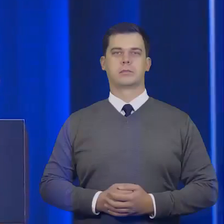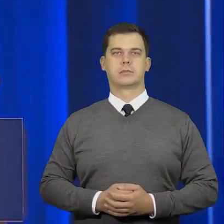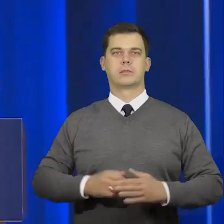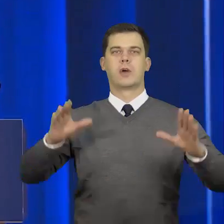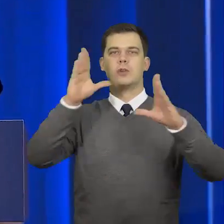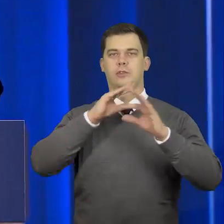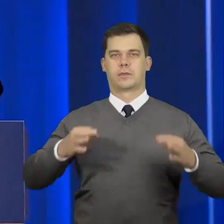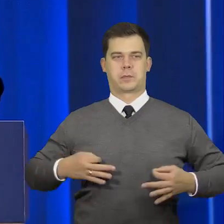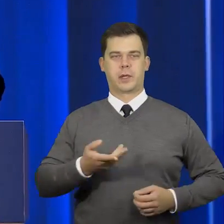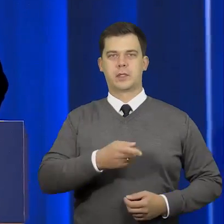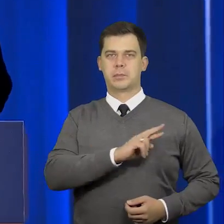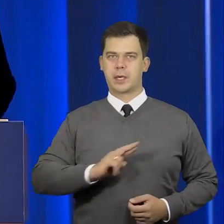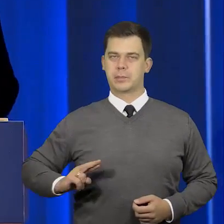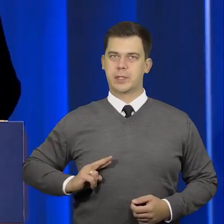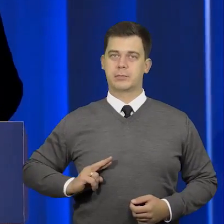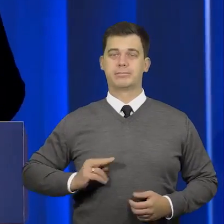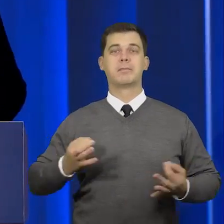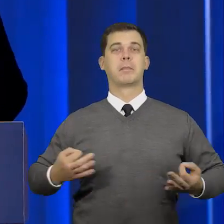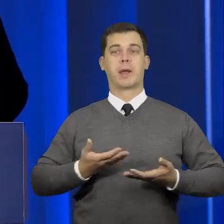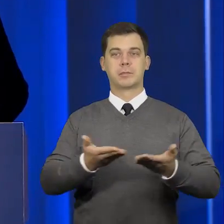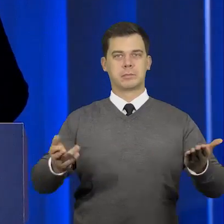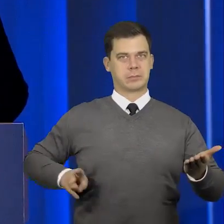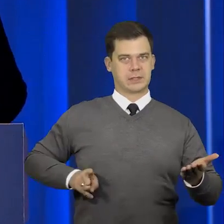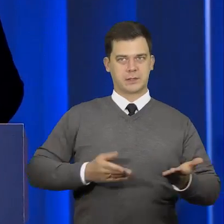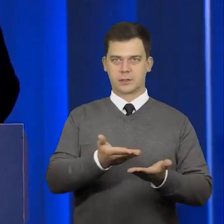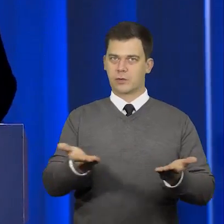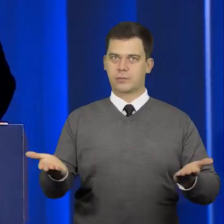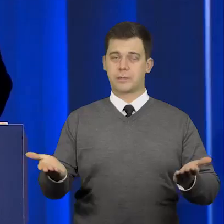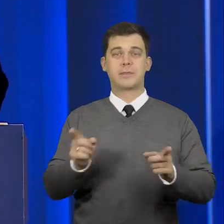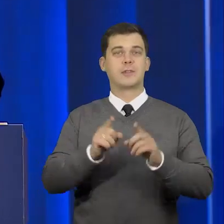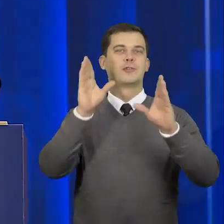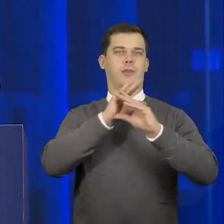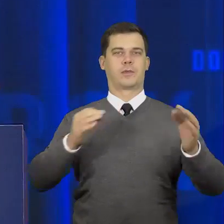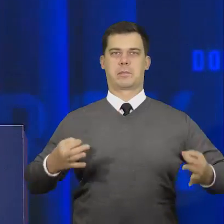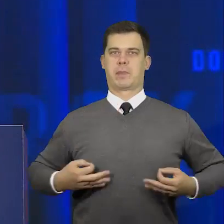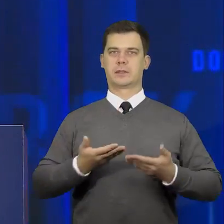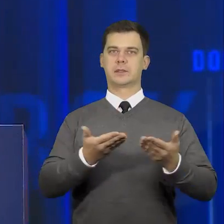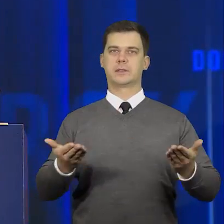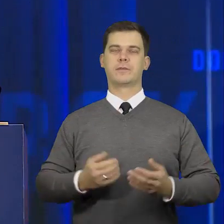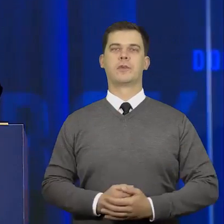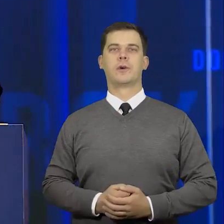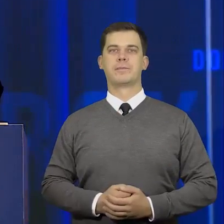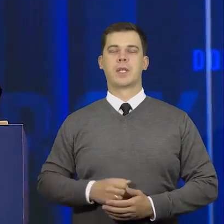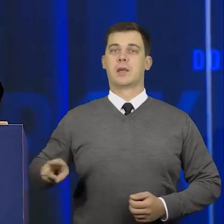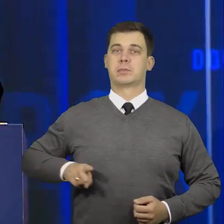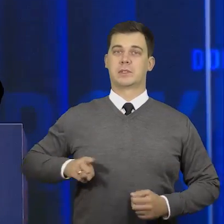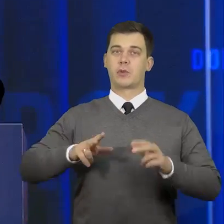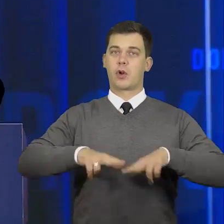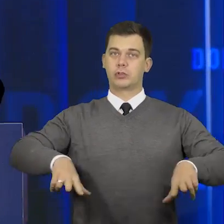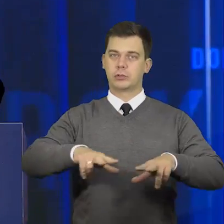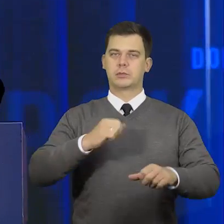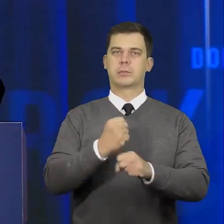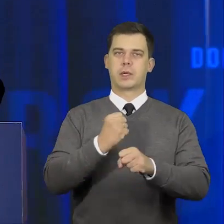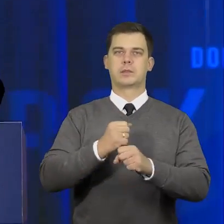Szanowna Pani Premier, Panie i Panowie Ministrowie, Szanowni Państwo. Ministerstwo